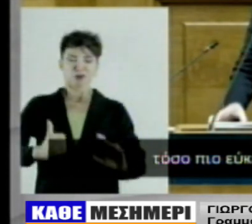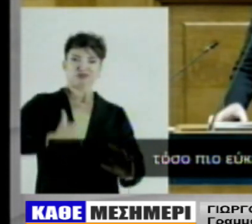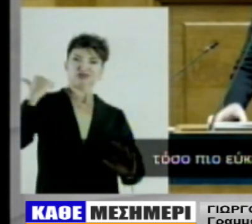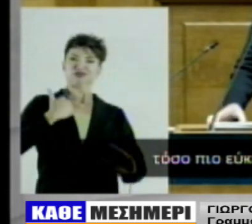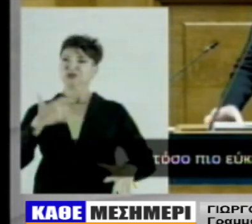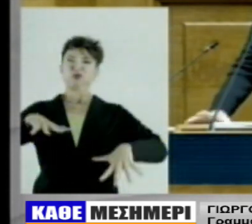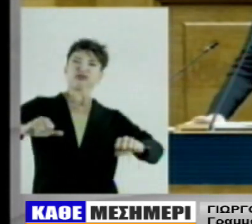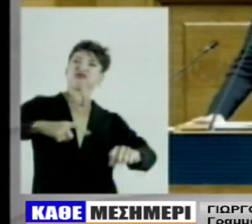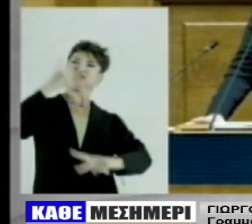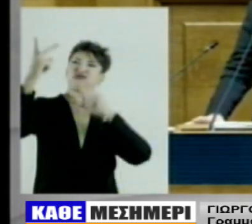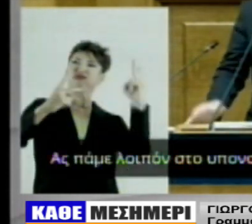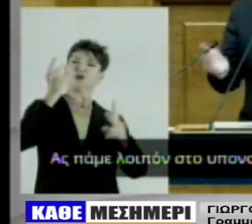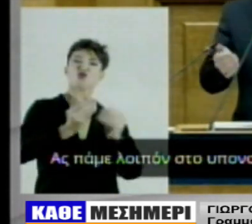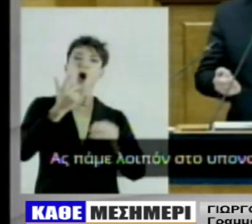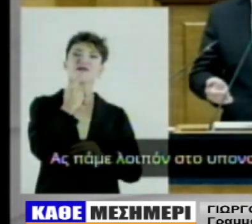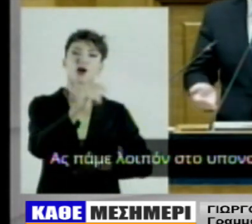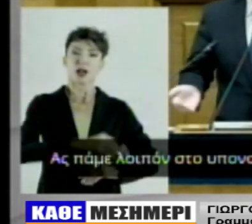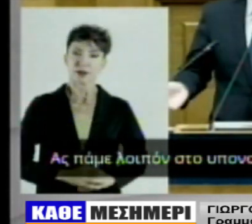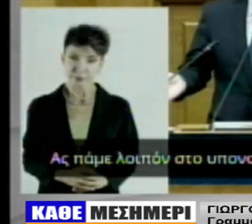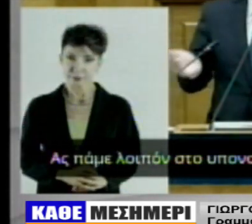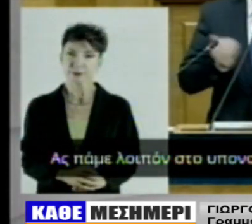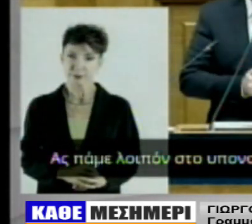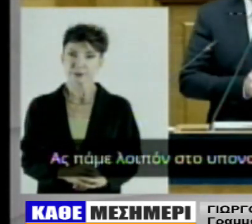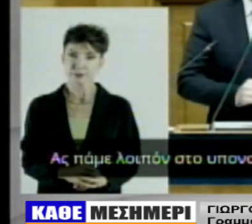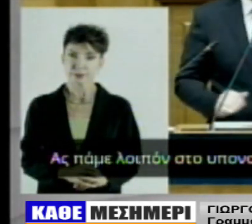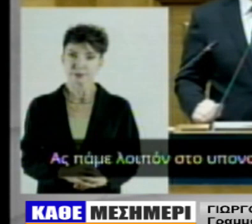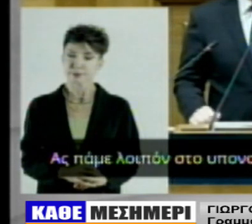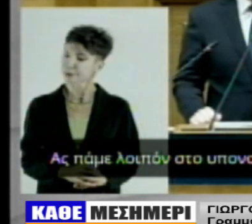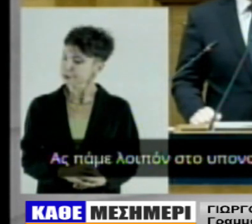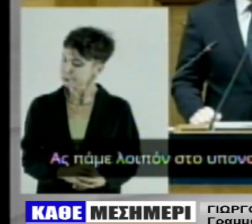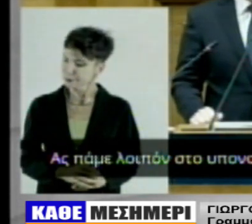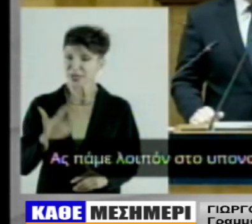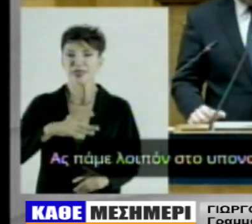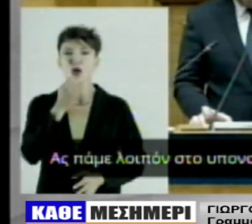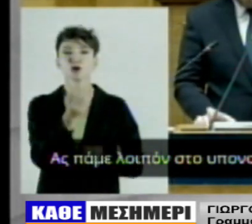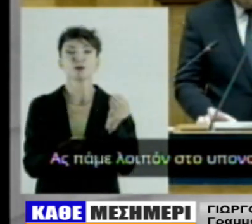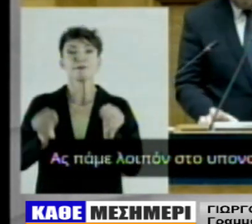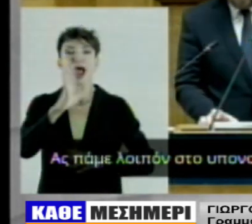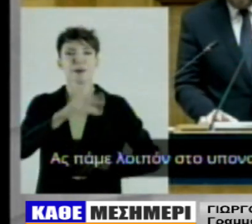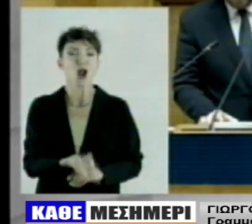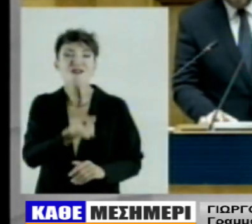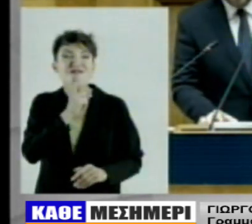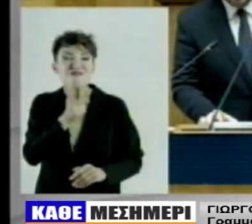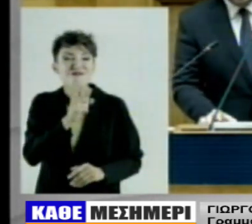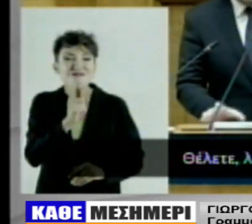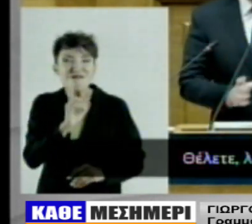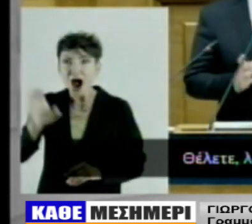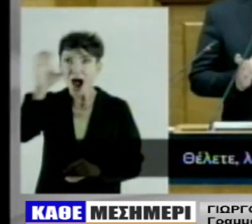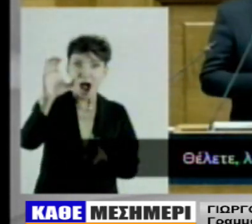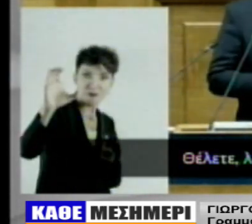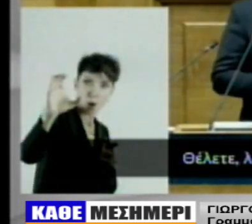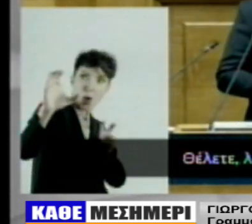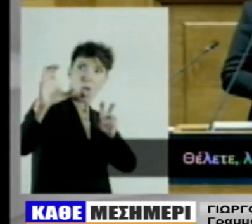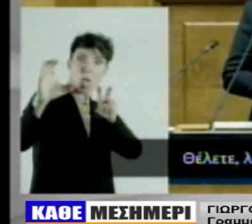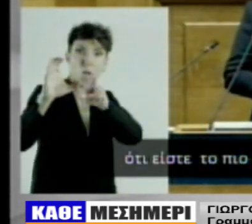η οποία δεν νομίζω ότι απειλείται όταν έχει τέτοια διαφορά στην Βουλή από το δεύτερο και τρίτο κόμμα αλλά το βάζει στο